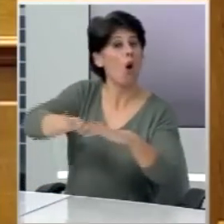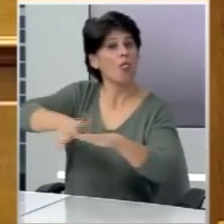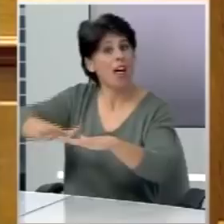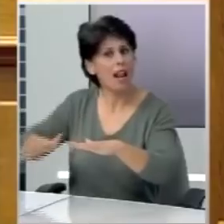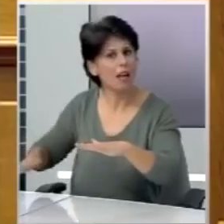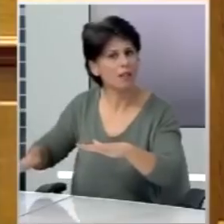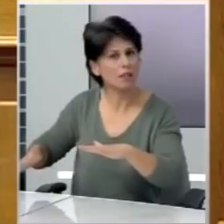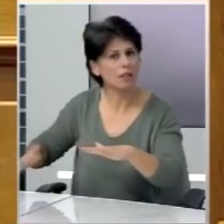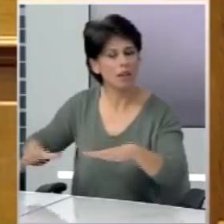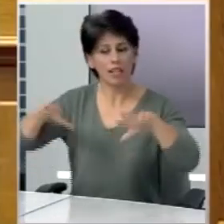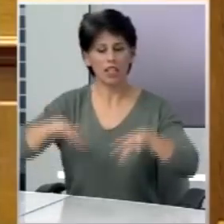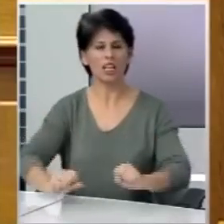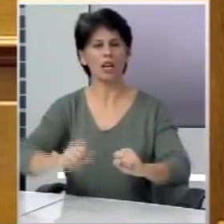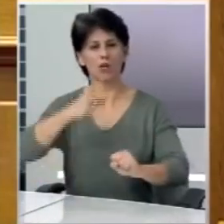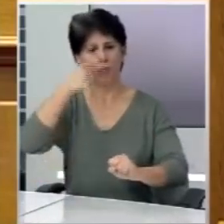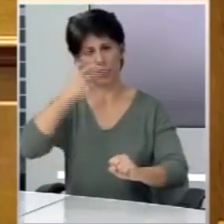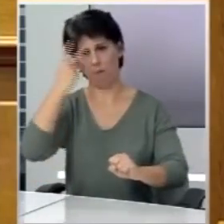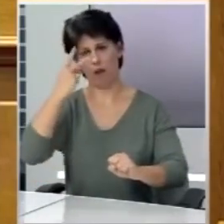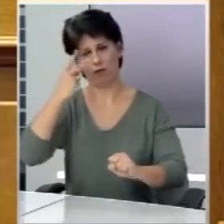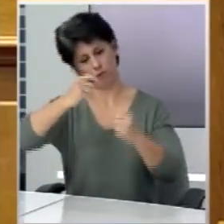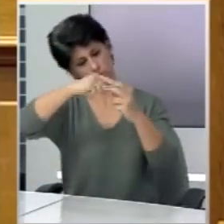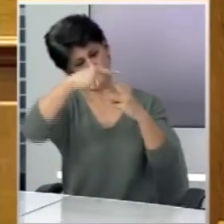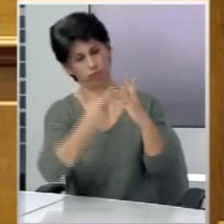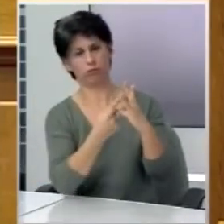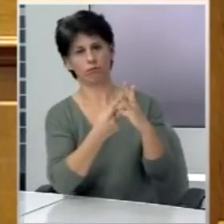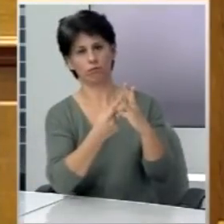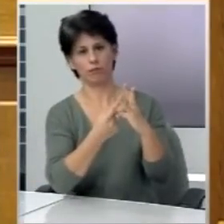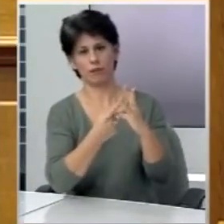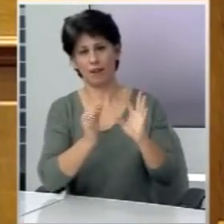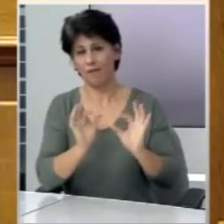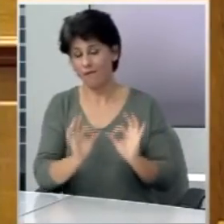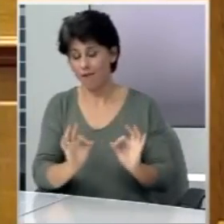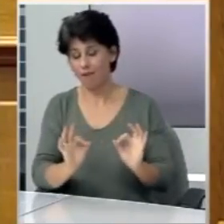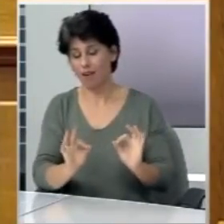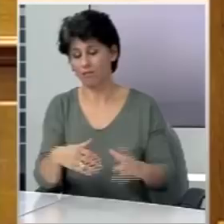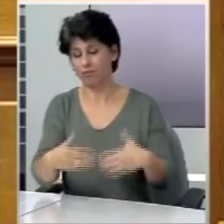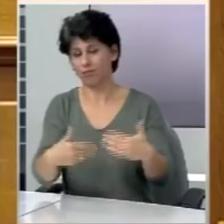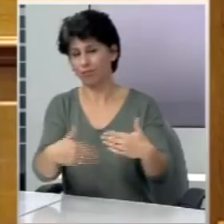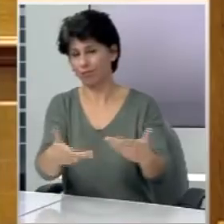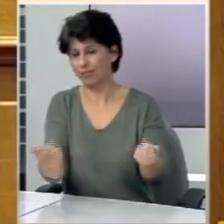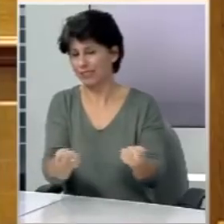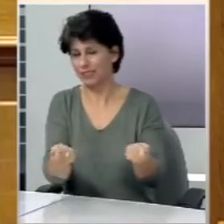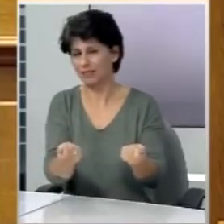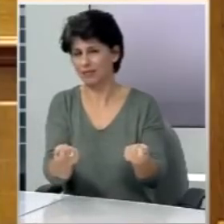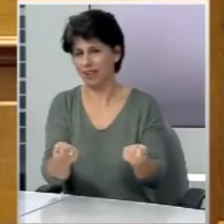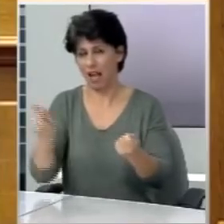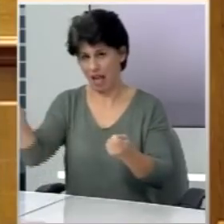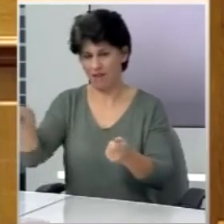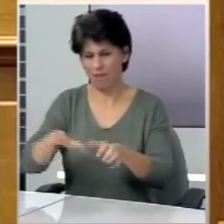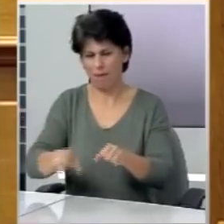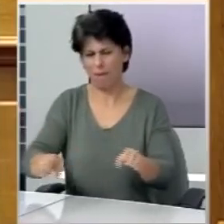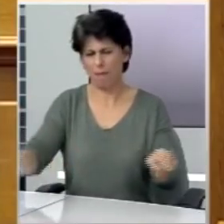κυριαρχικών δικαιωμάτων. Βέβαια, οι εξελίξεις δείχνουν πως οι εμπεριαλιστές φίλοι δεν πιάνονται.